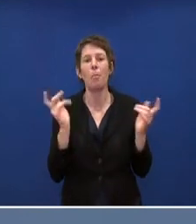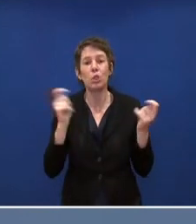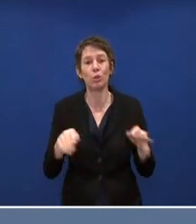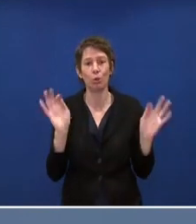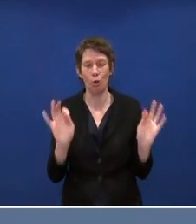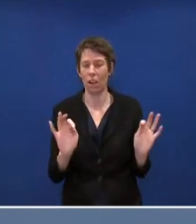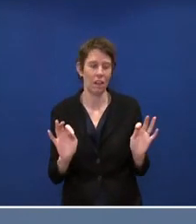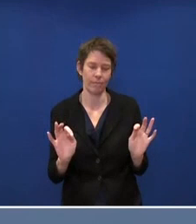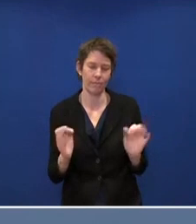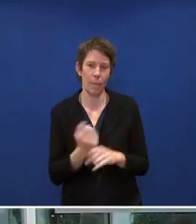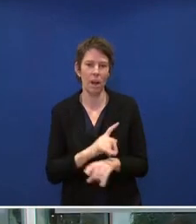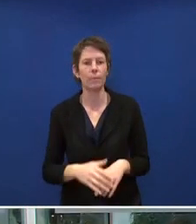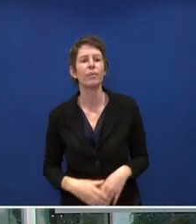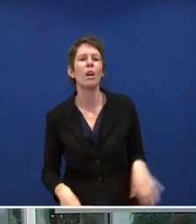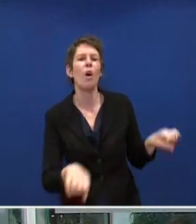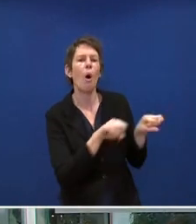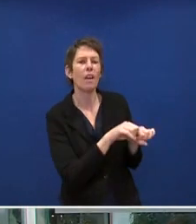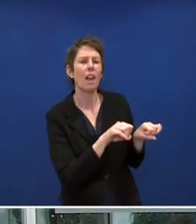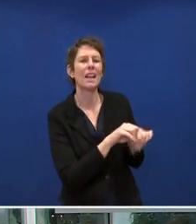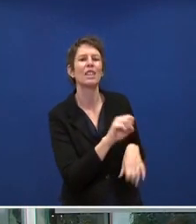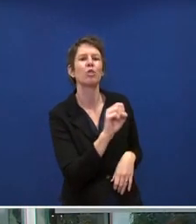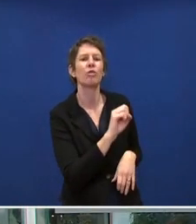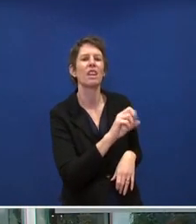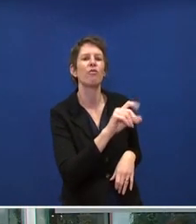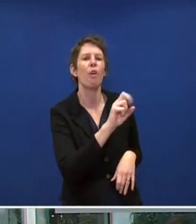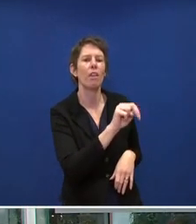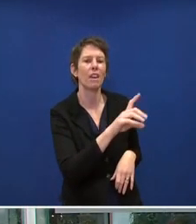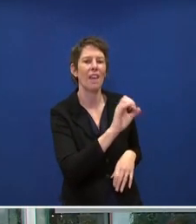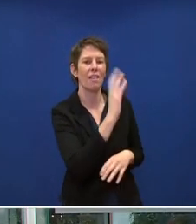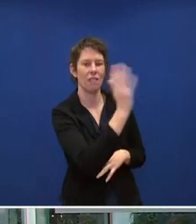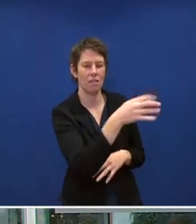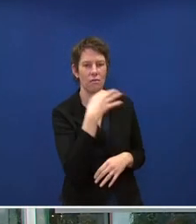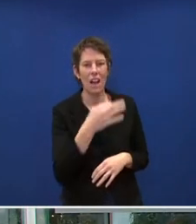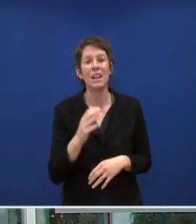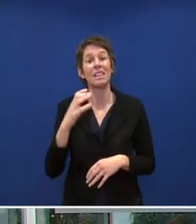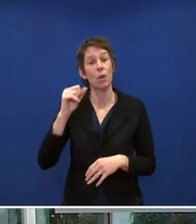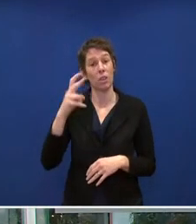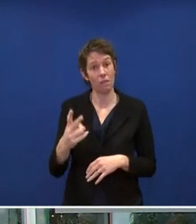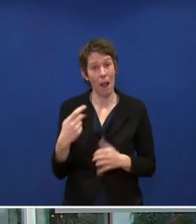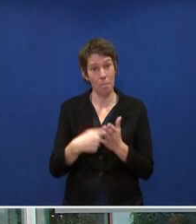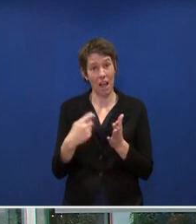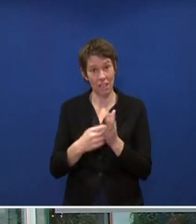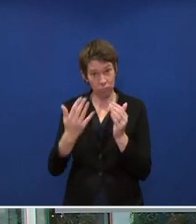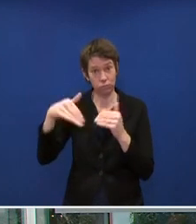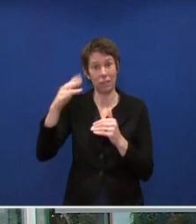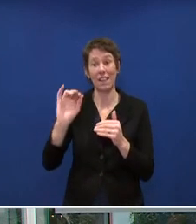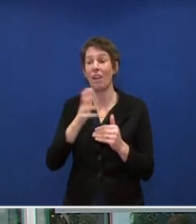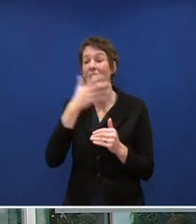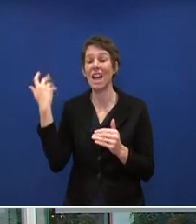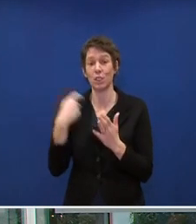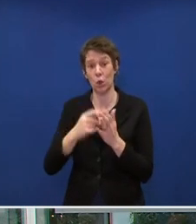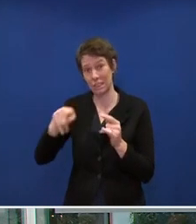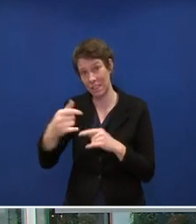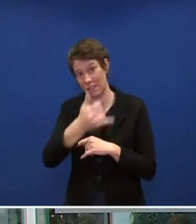Online fragt Sophie von der Tannen aus dem ARD-Hauptstadtstudio. Durch den CO2-Preis steigenden Erkommeln ja die Heizkosten. Die SPD